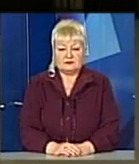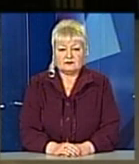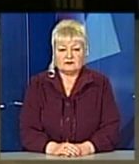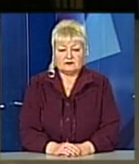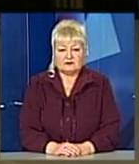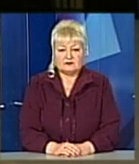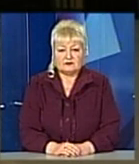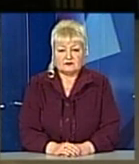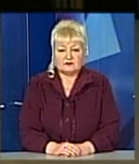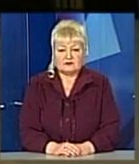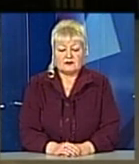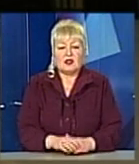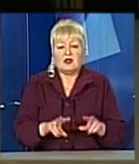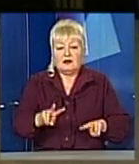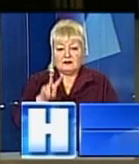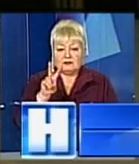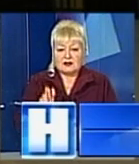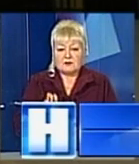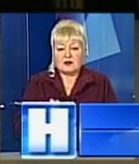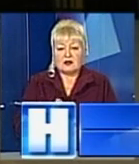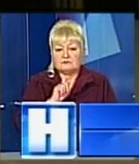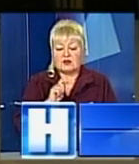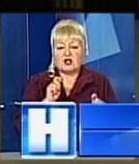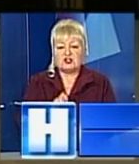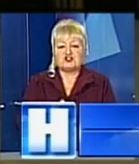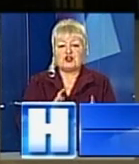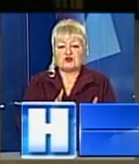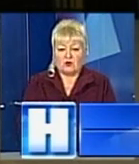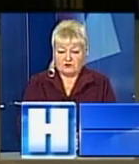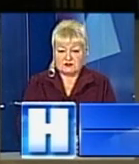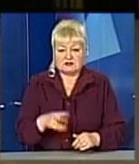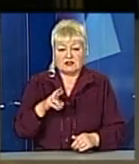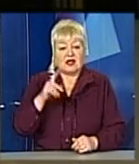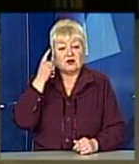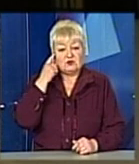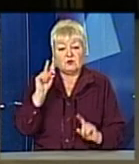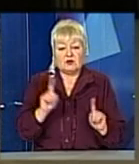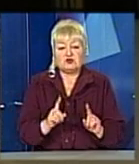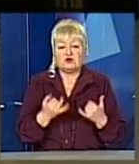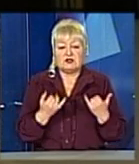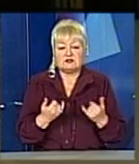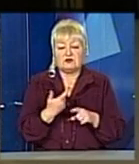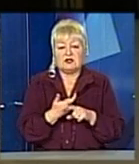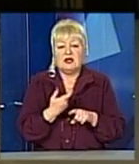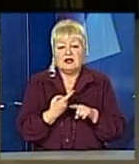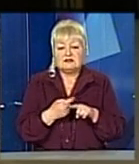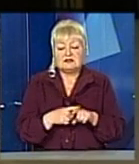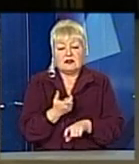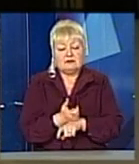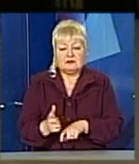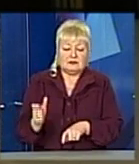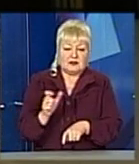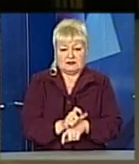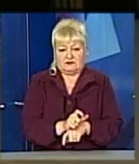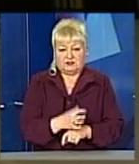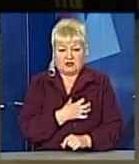Ефігенія в Авліді, тема жертовності. Я думаю, що на сьогодні це надзвичайно актуальна